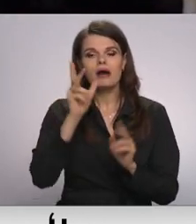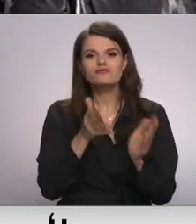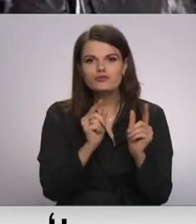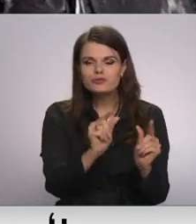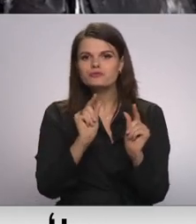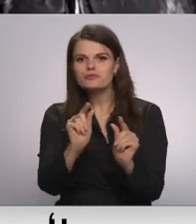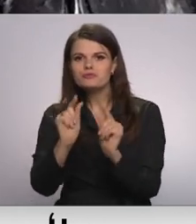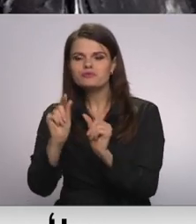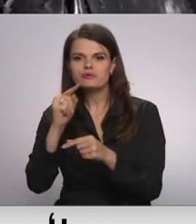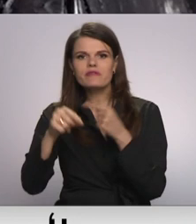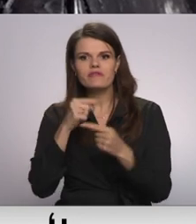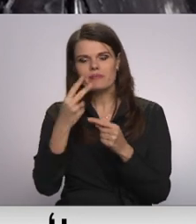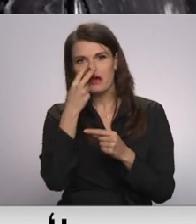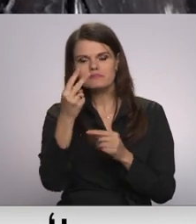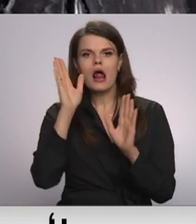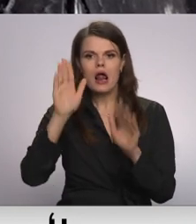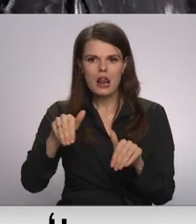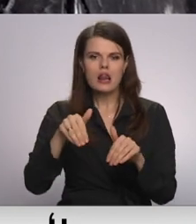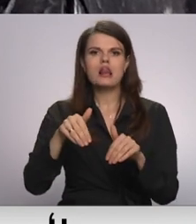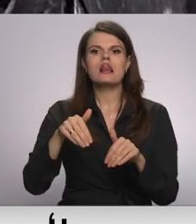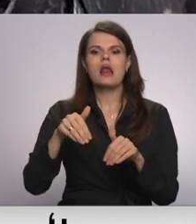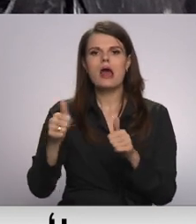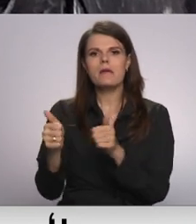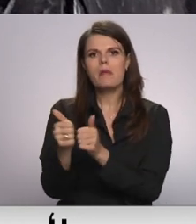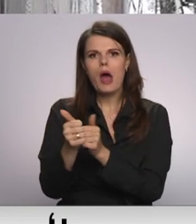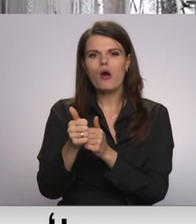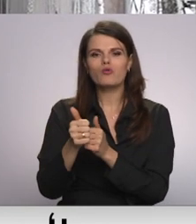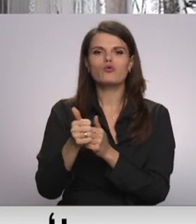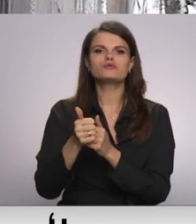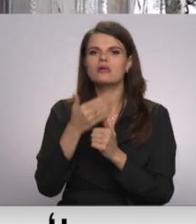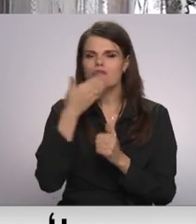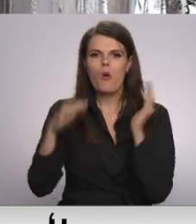parūpēties, lai atvērtas krāsnes tūmā nav novietota malka.